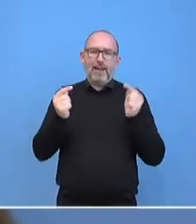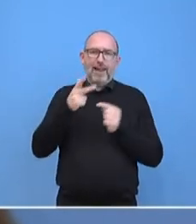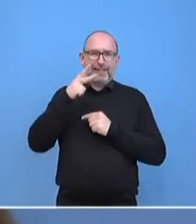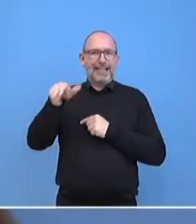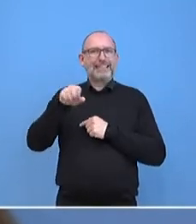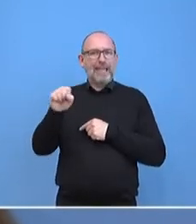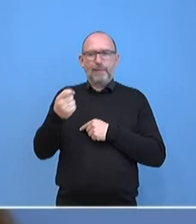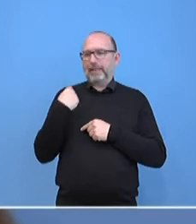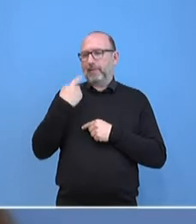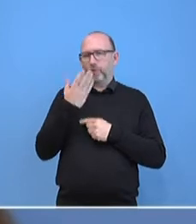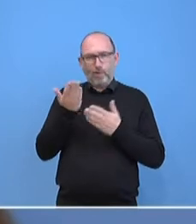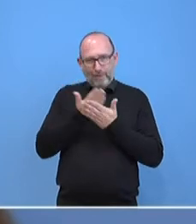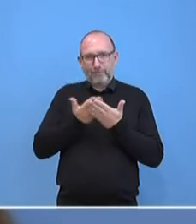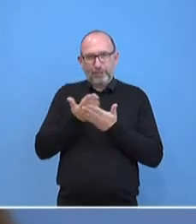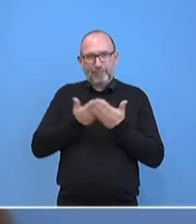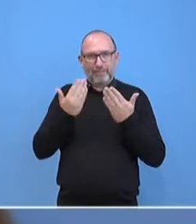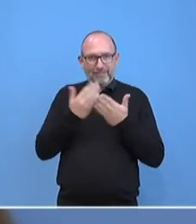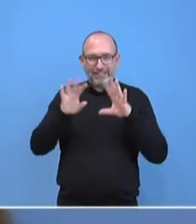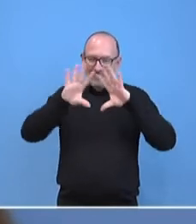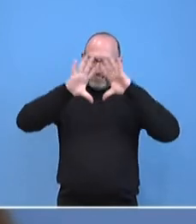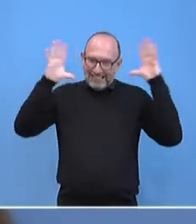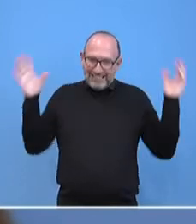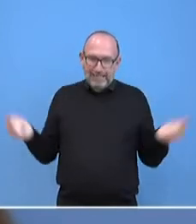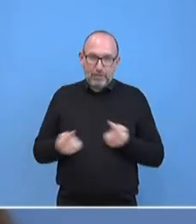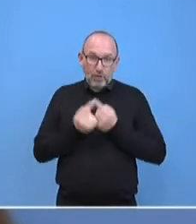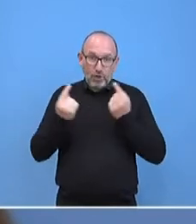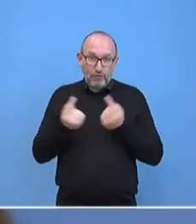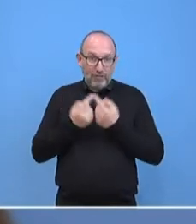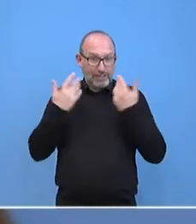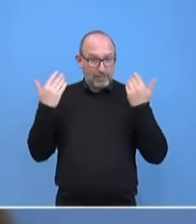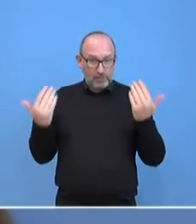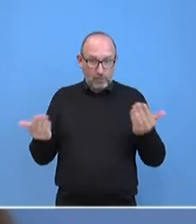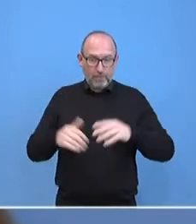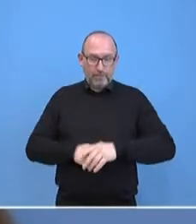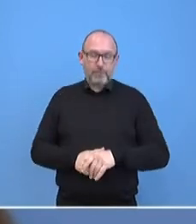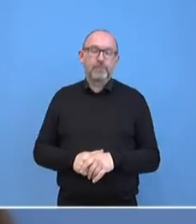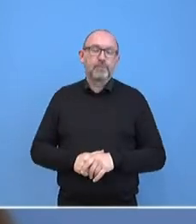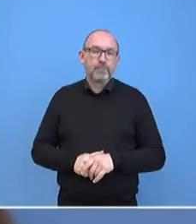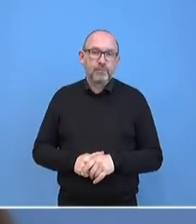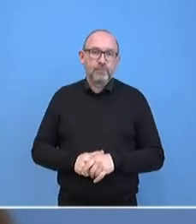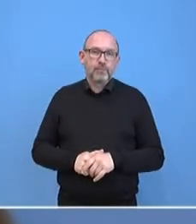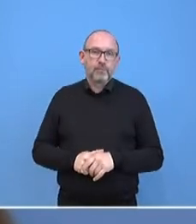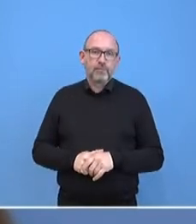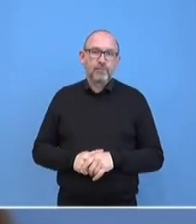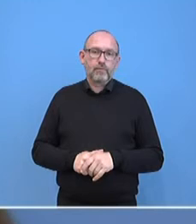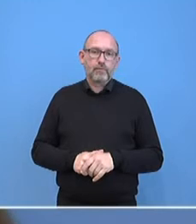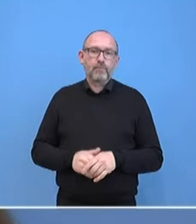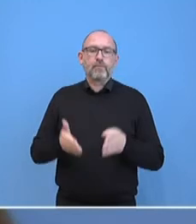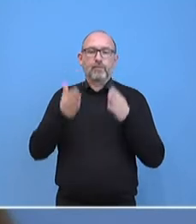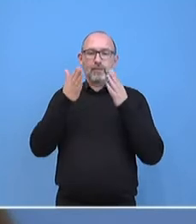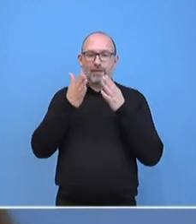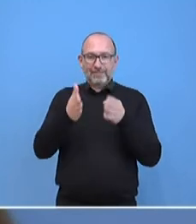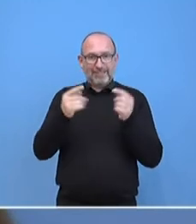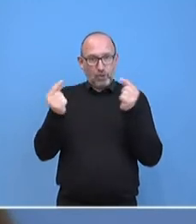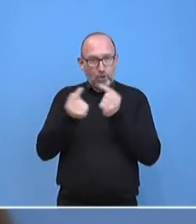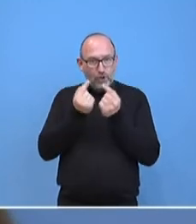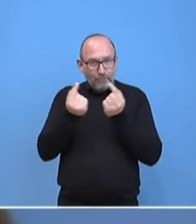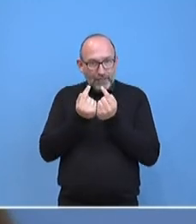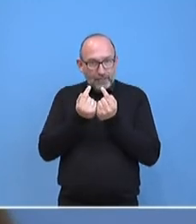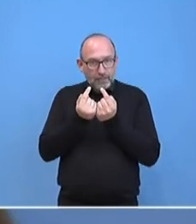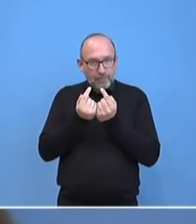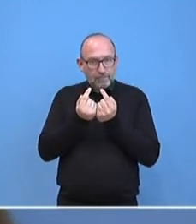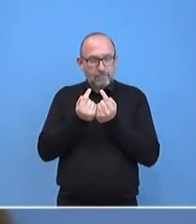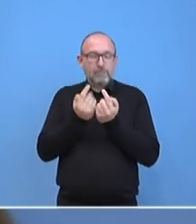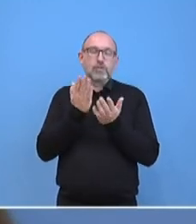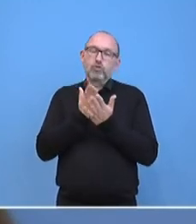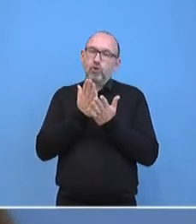eingegangen ist, zum Gesamtkonflikt ausführen. Es ist so, dass es sich hier um einen Konflikt handelt, der, auch das haben wir bereits